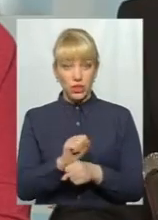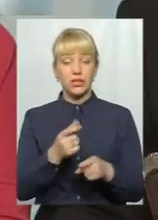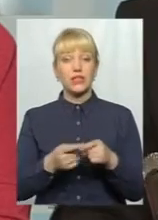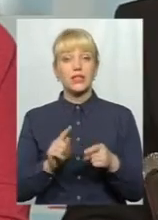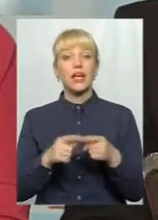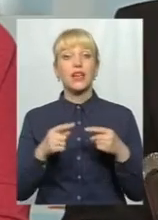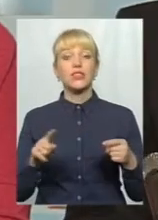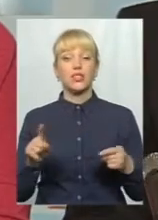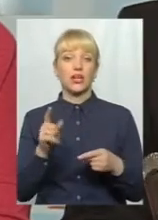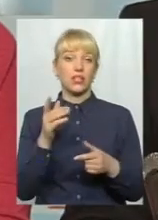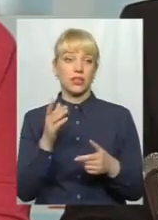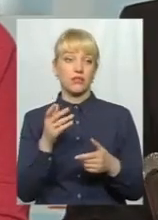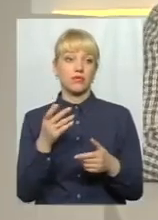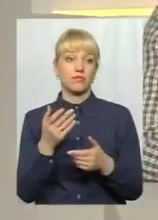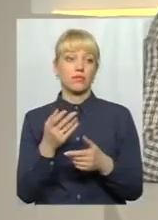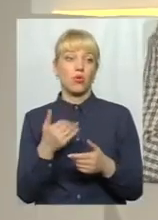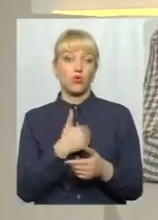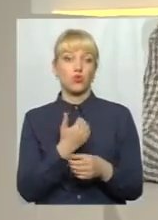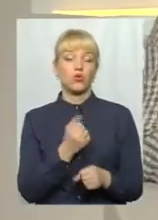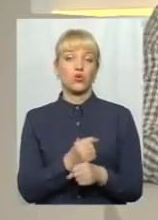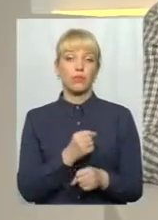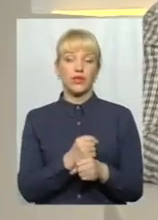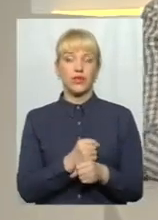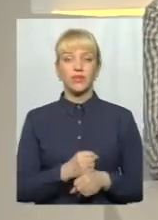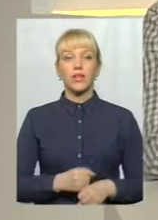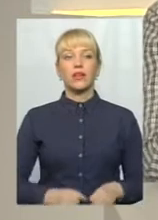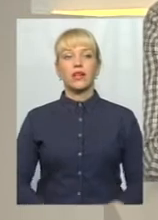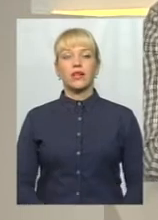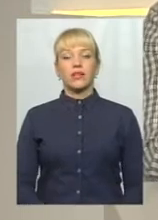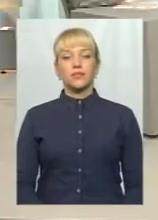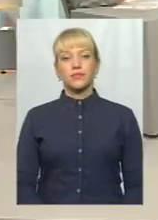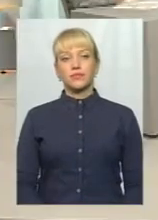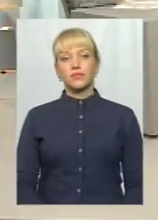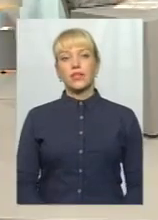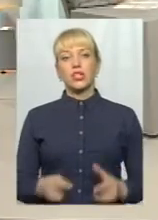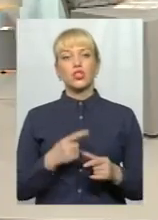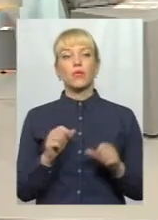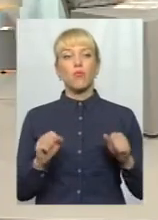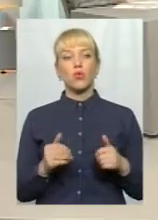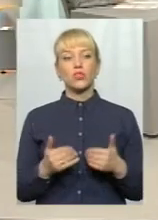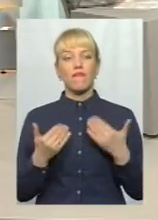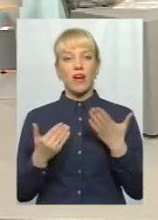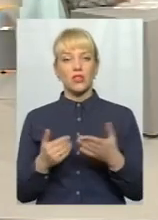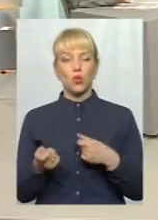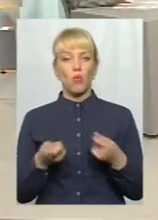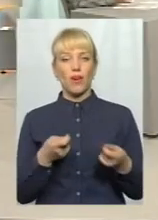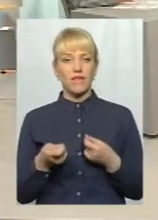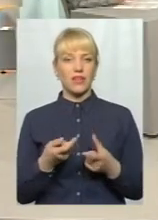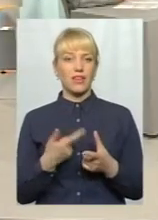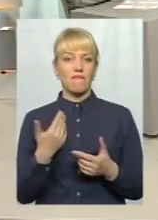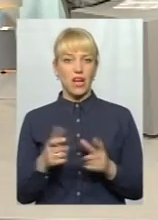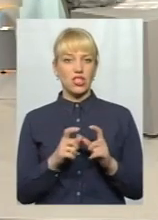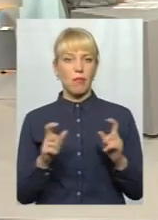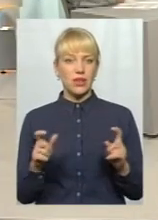які зараз хотять зробити. Пані Катеринович, чи може якось ваше управління чи департамент чи